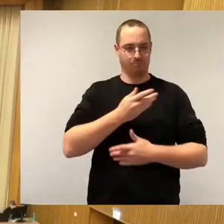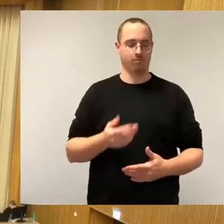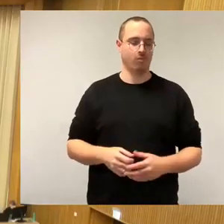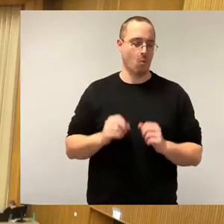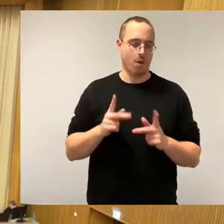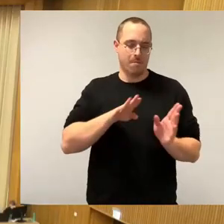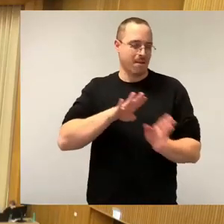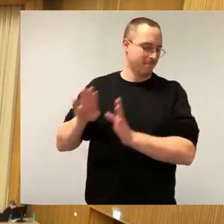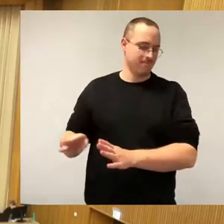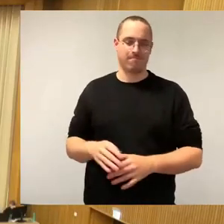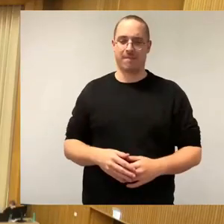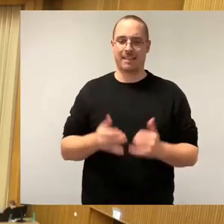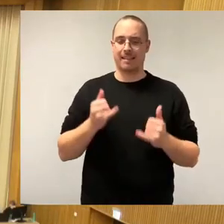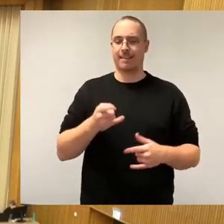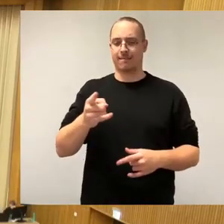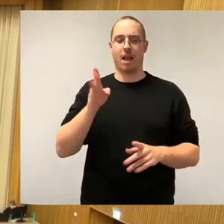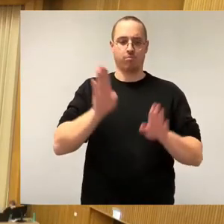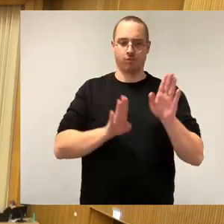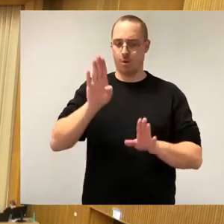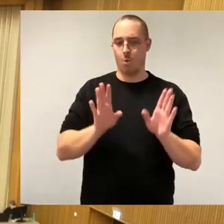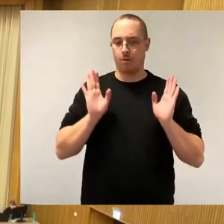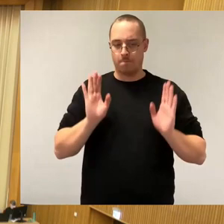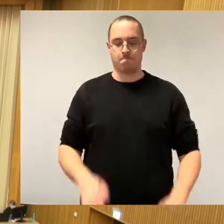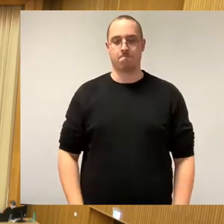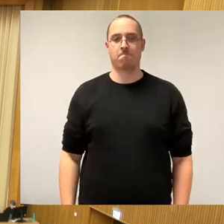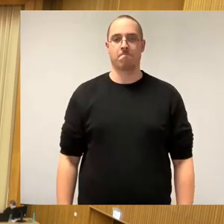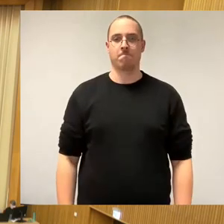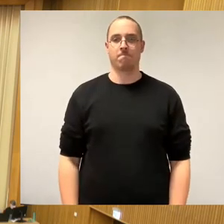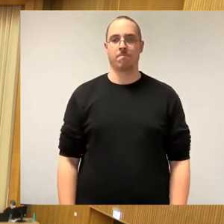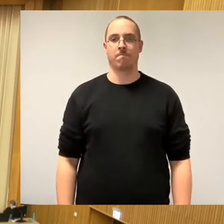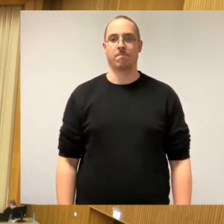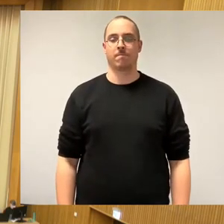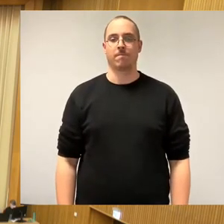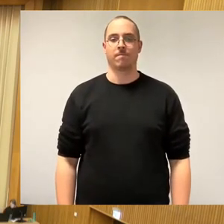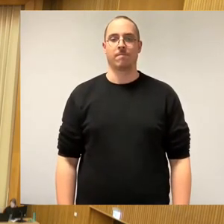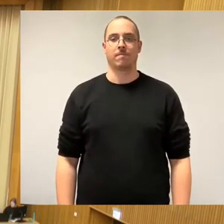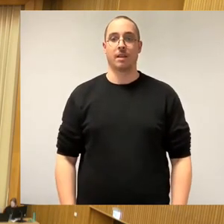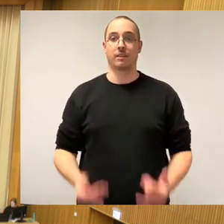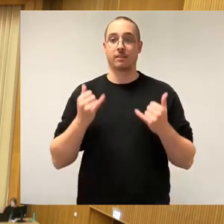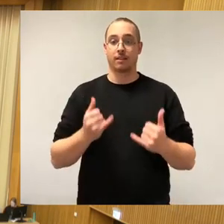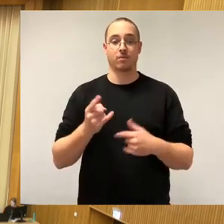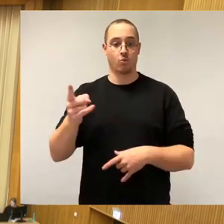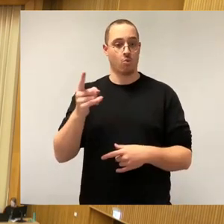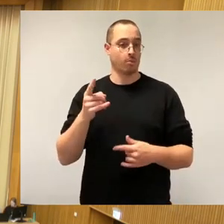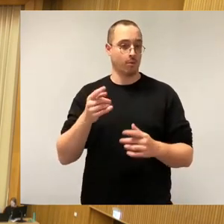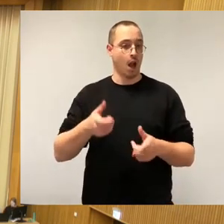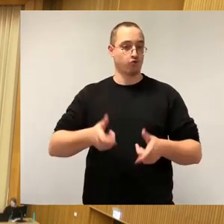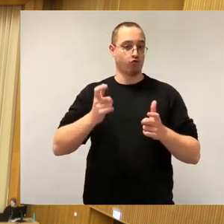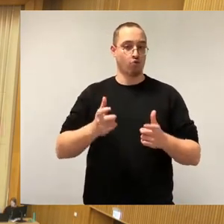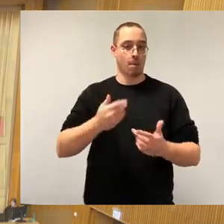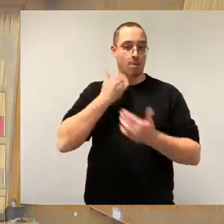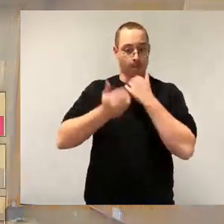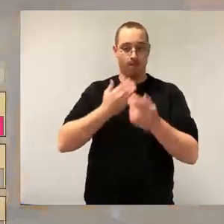Und dazu kommen wir jetzt. Wer dem federführenden Ausschussbericht seine Zustimmung geben möchte, den bitte ich jetzt um Stimmzeichen.